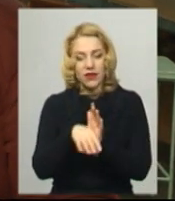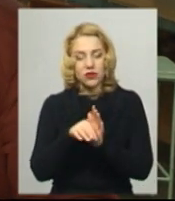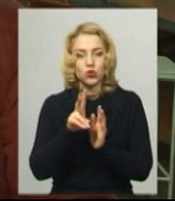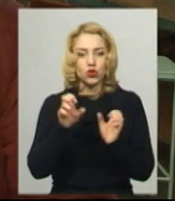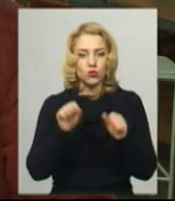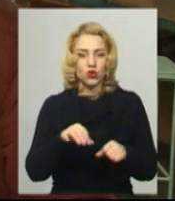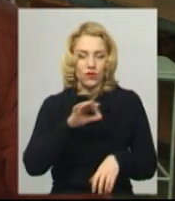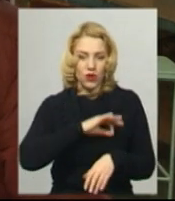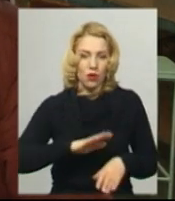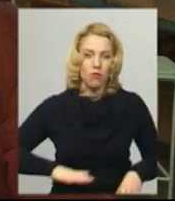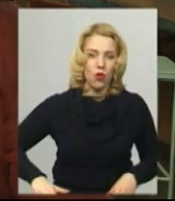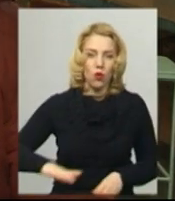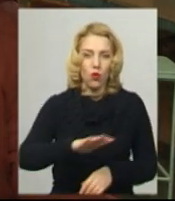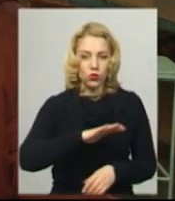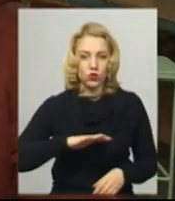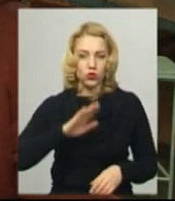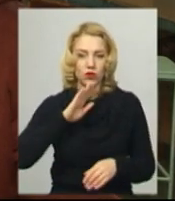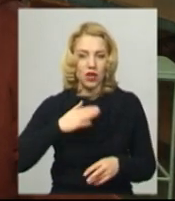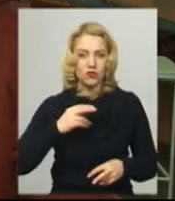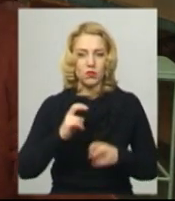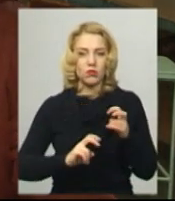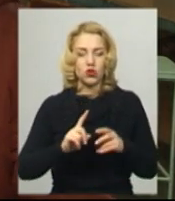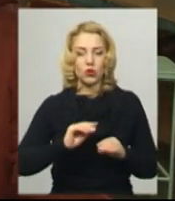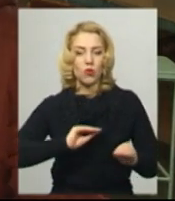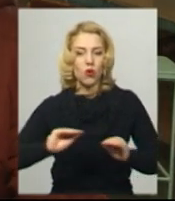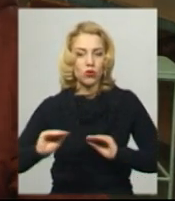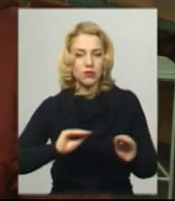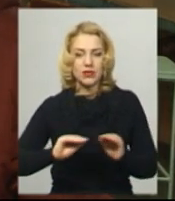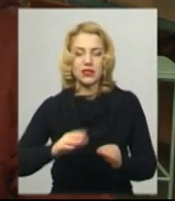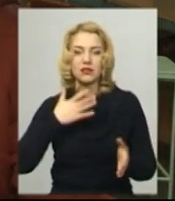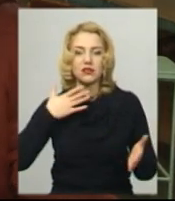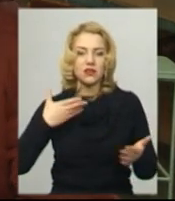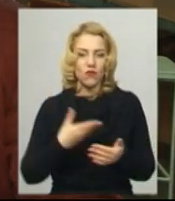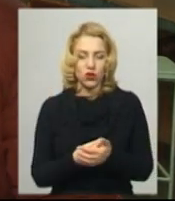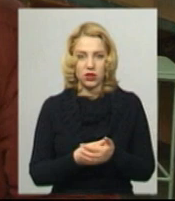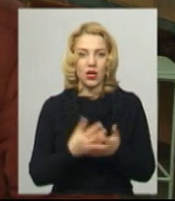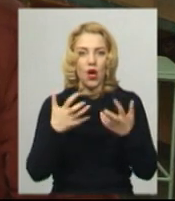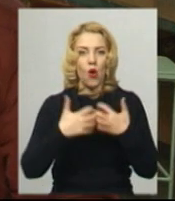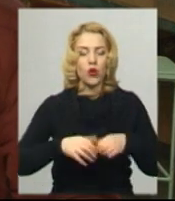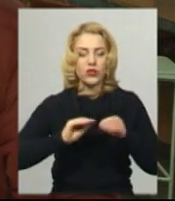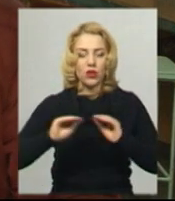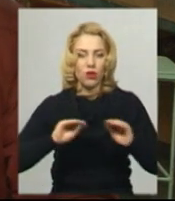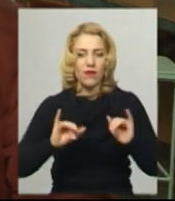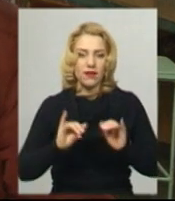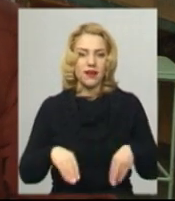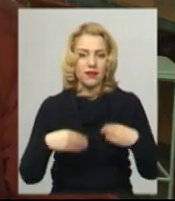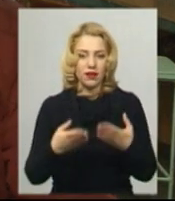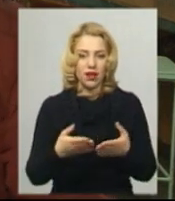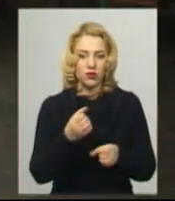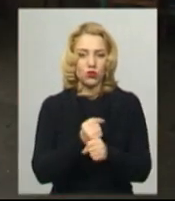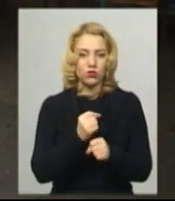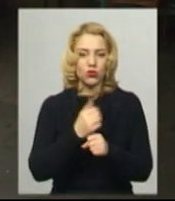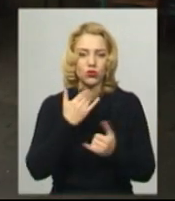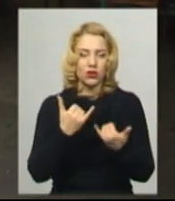площі нашого підприємства для того, щоб розмістити своє остаткування і надати роботу нашим